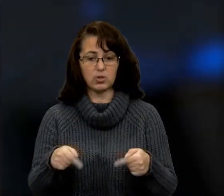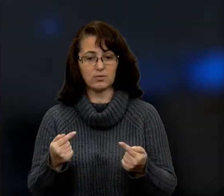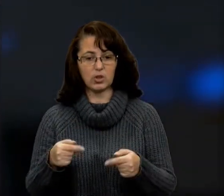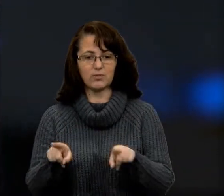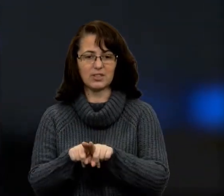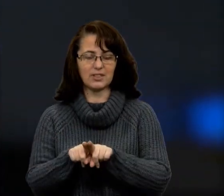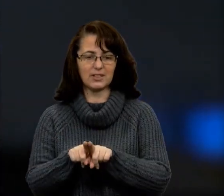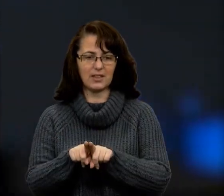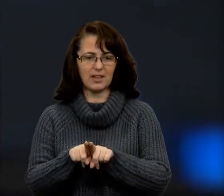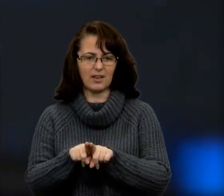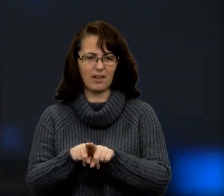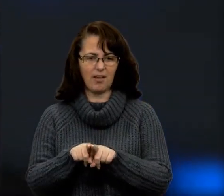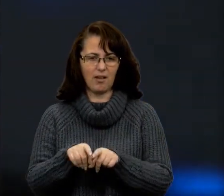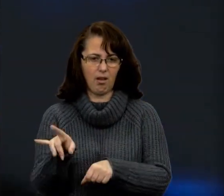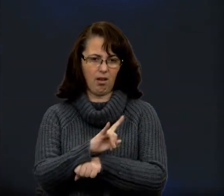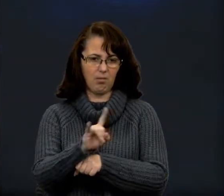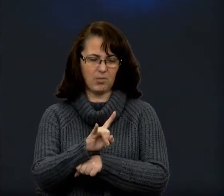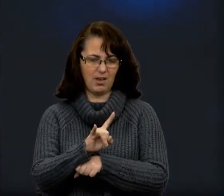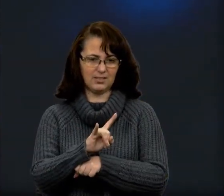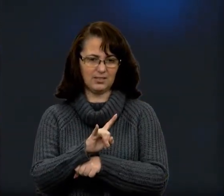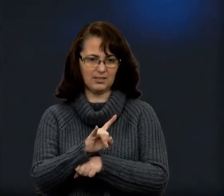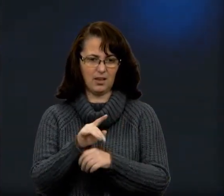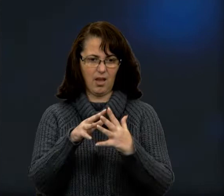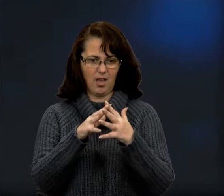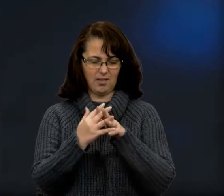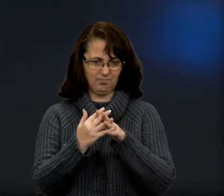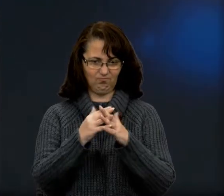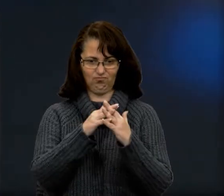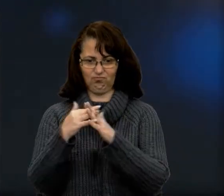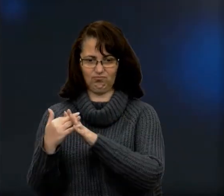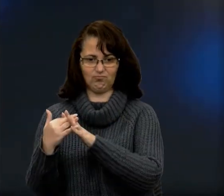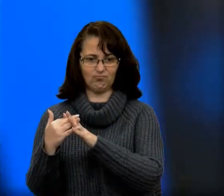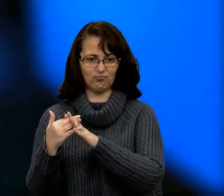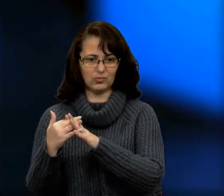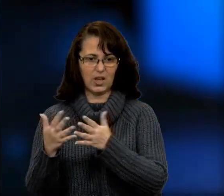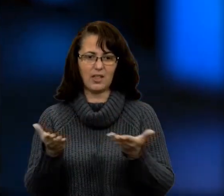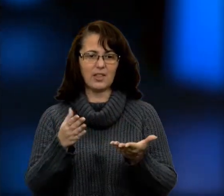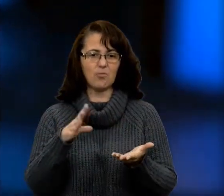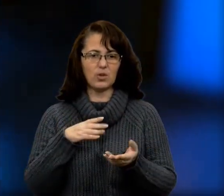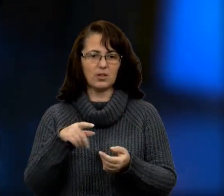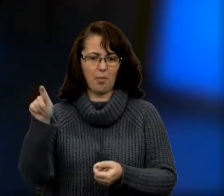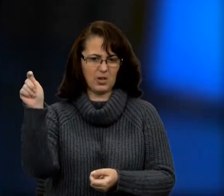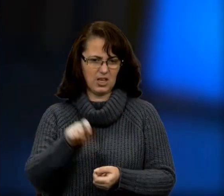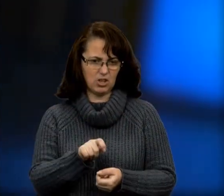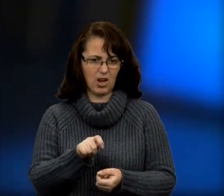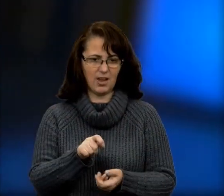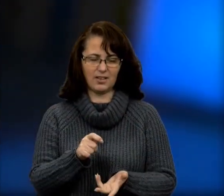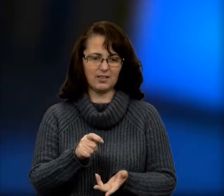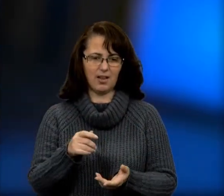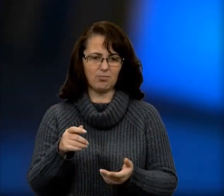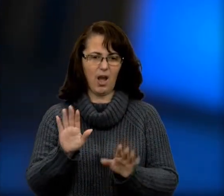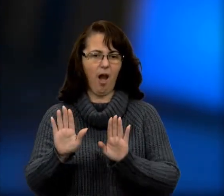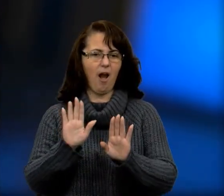такі фейкові потьомкінські ці деревні, де там, коли приїжджали, як Барнар Шоу, наприклад,